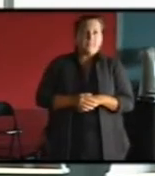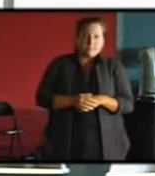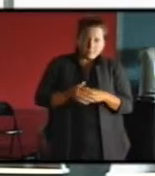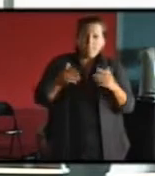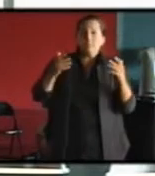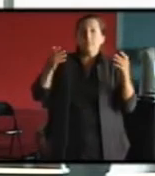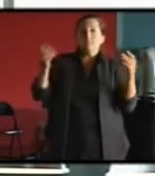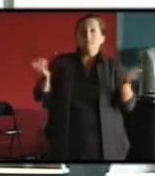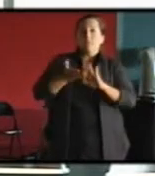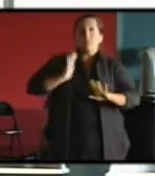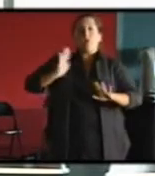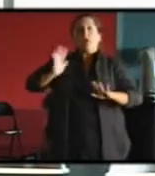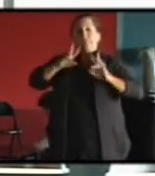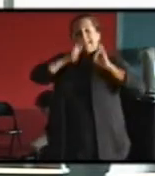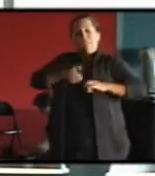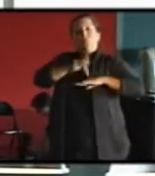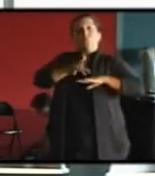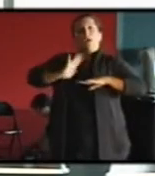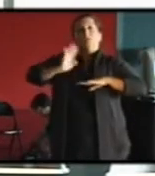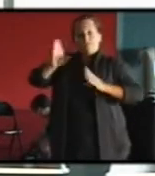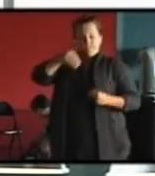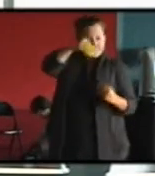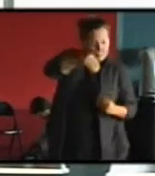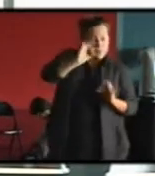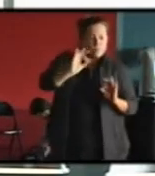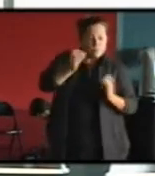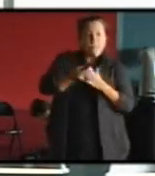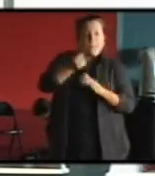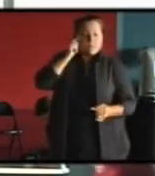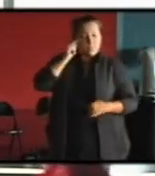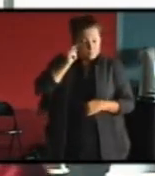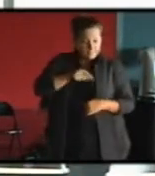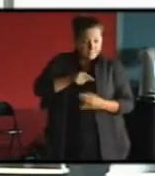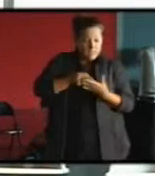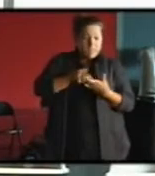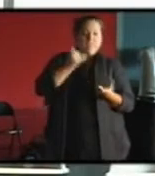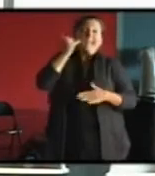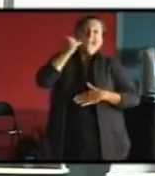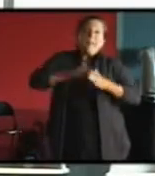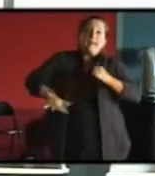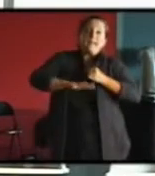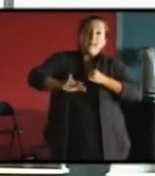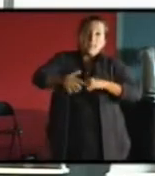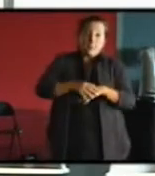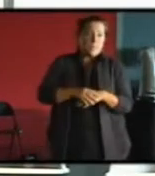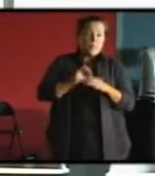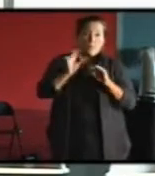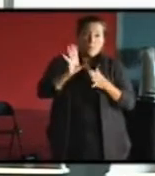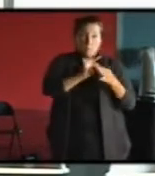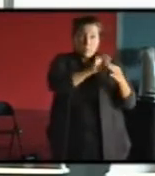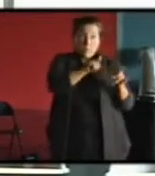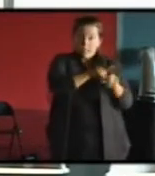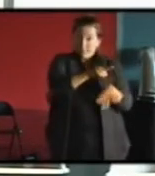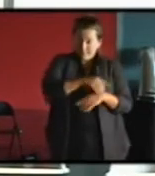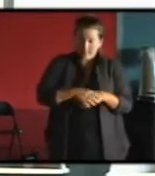a repris donc des analyses anciennes sur le bâti parisien en se disant, à partir de l'idée suivante, et là, je rejoins ce que monsieur a